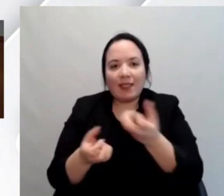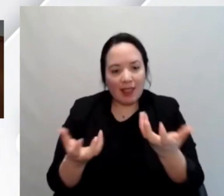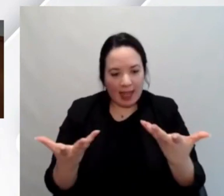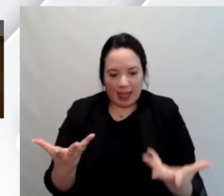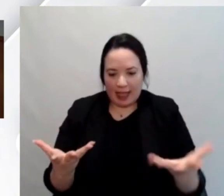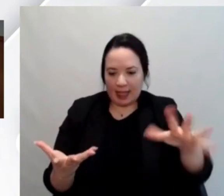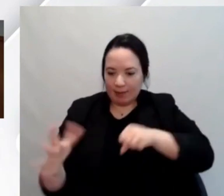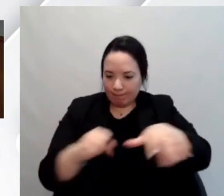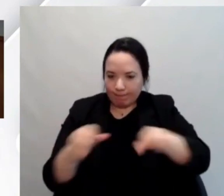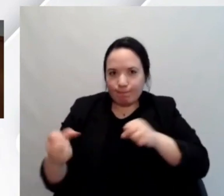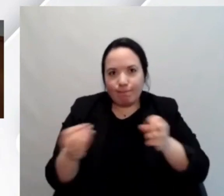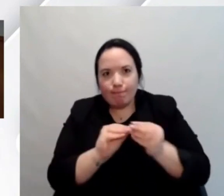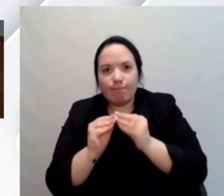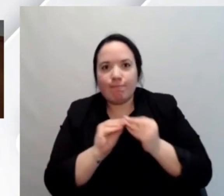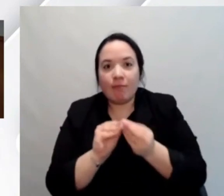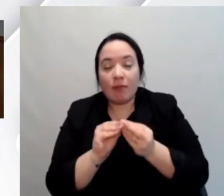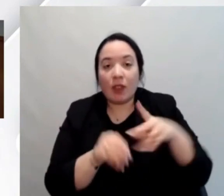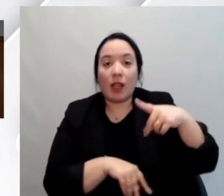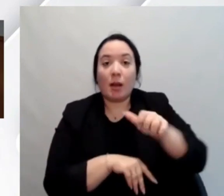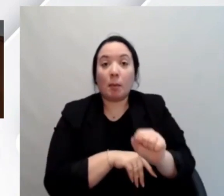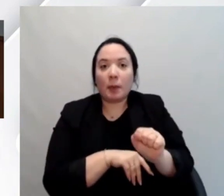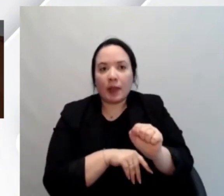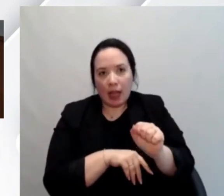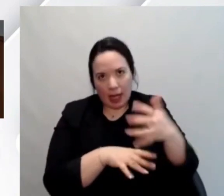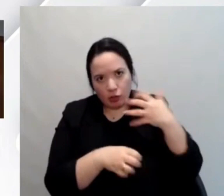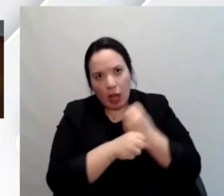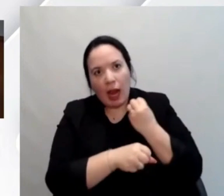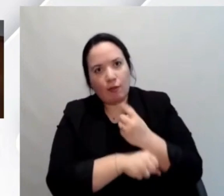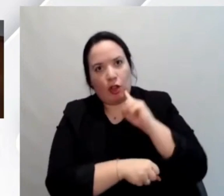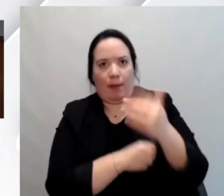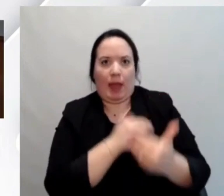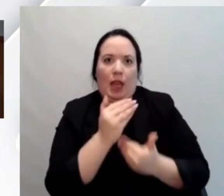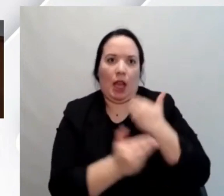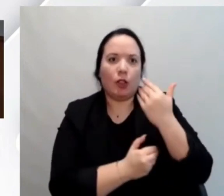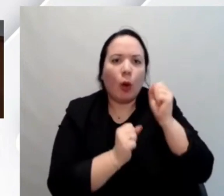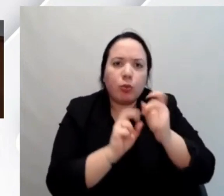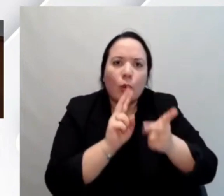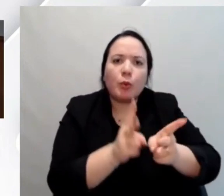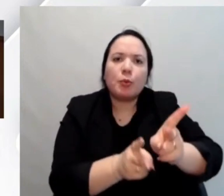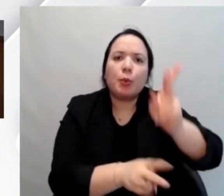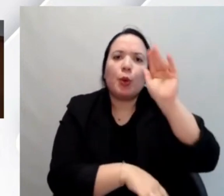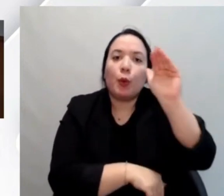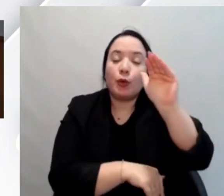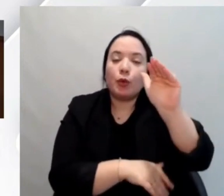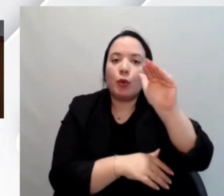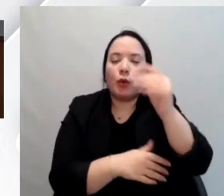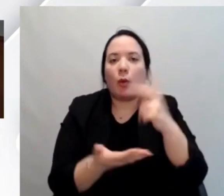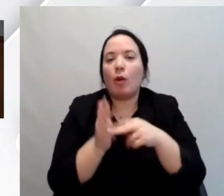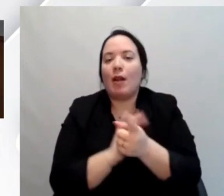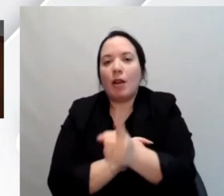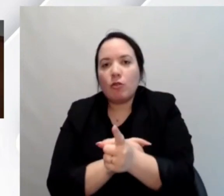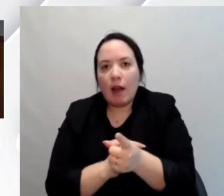molto meglio di prima e farà sempre di più con tutti questi progetti che è in campo meglio di prima la sfida grossa è documentare fare